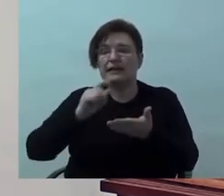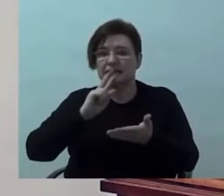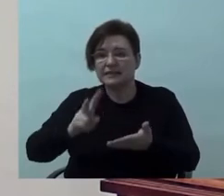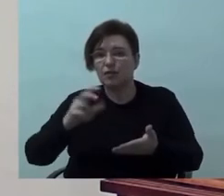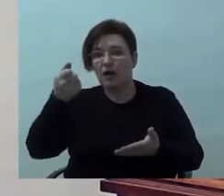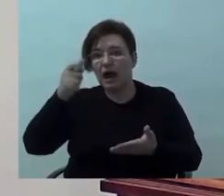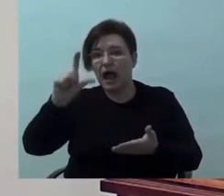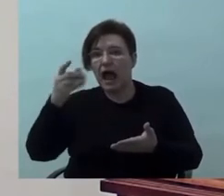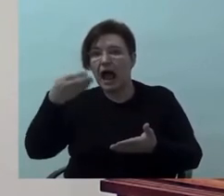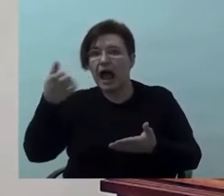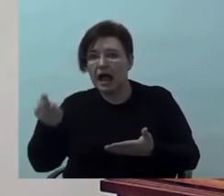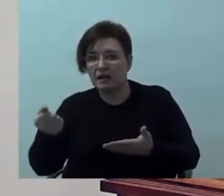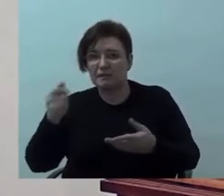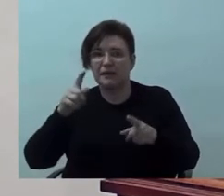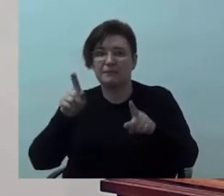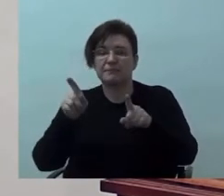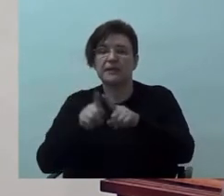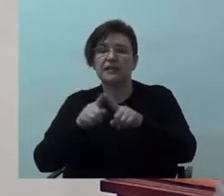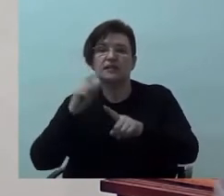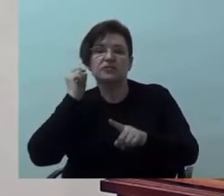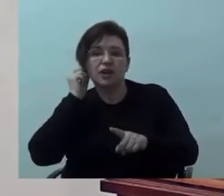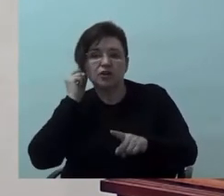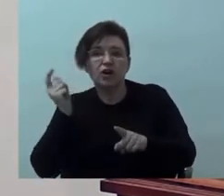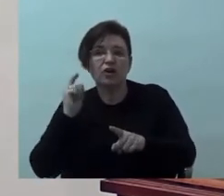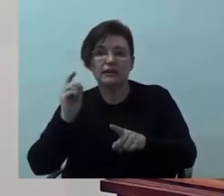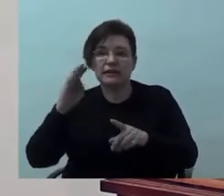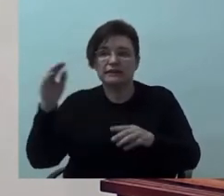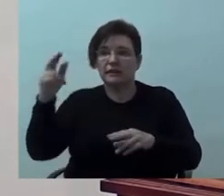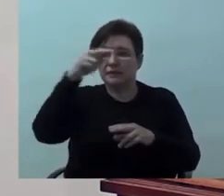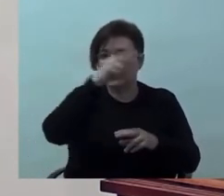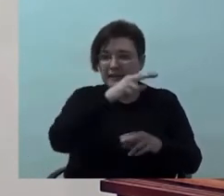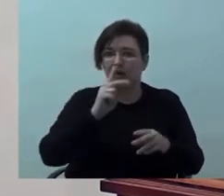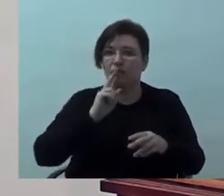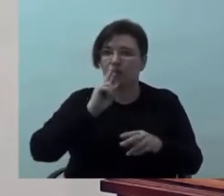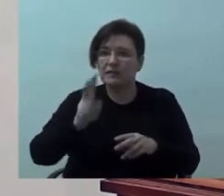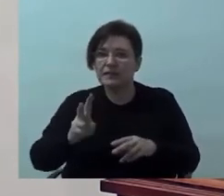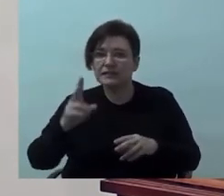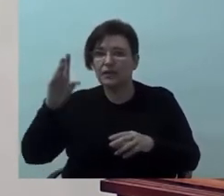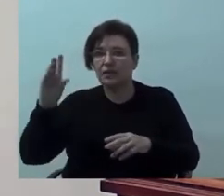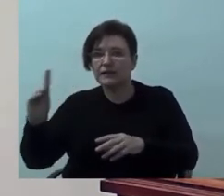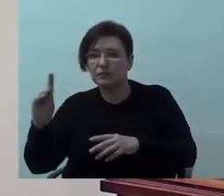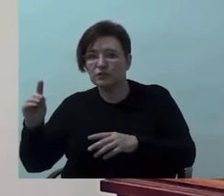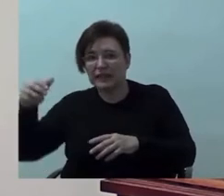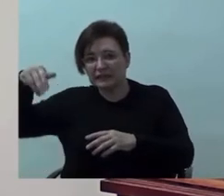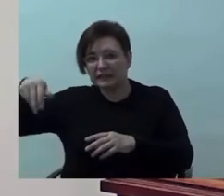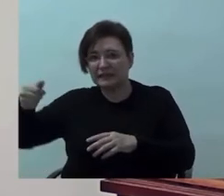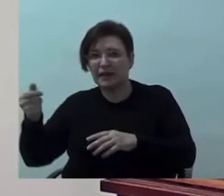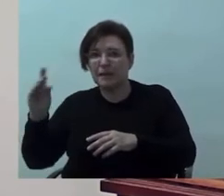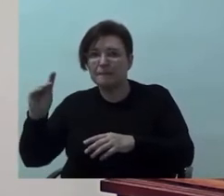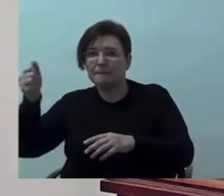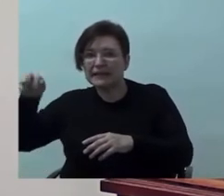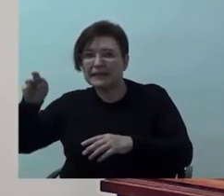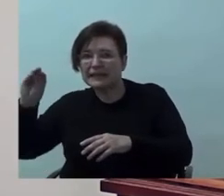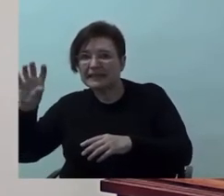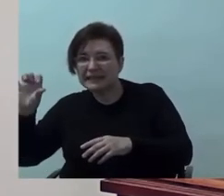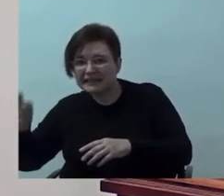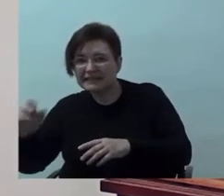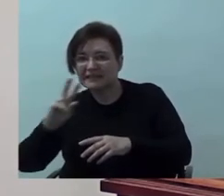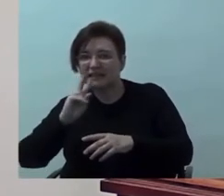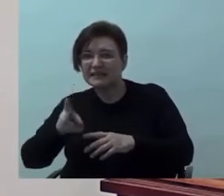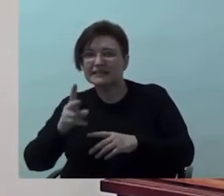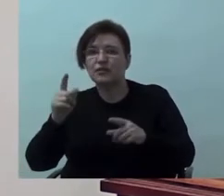veu del Pirinau, com li agrada per cert en aquest cas al diputat Marqués, la que ens convé de pensar que si posessin la meitat de l